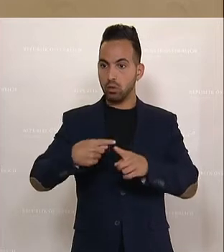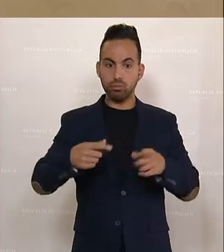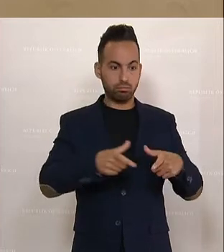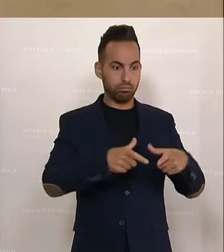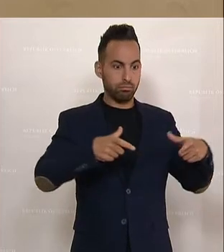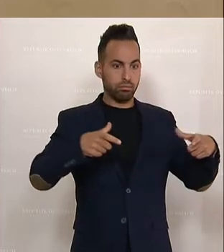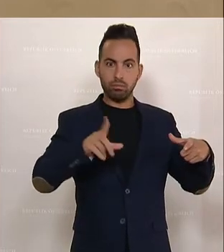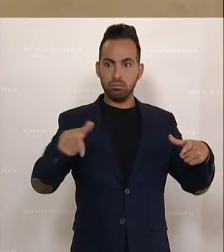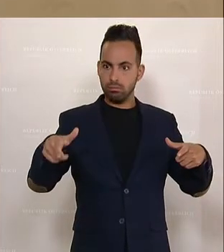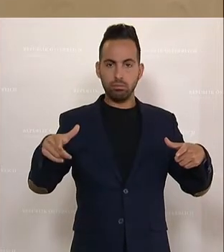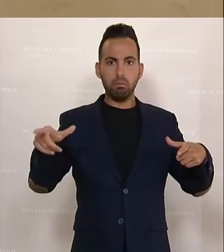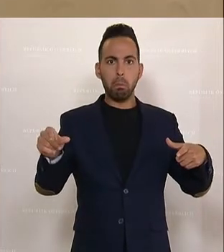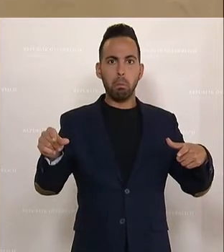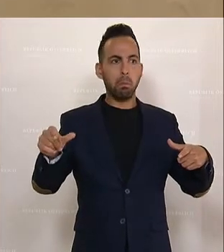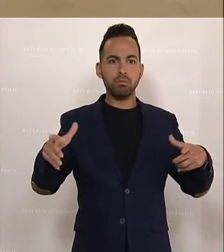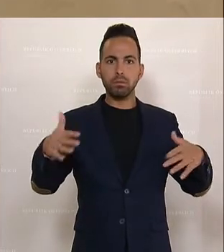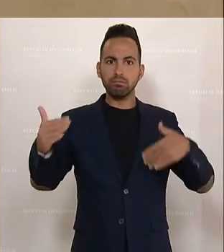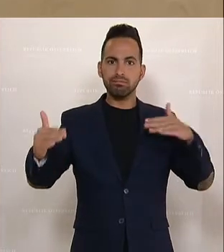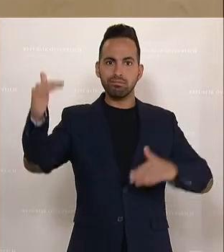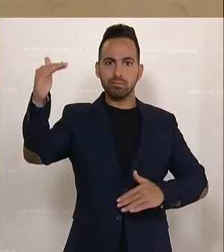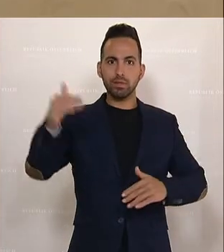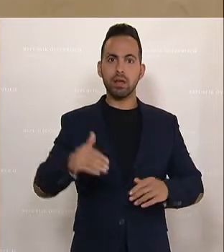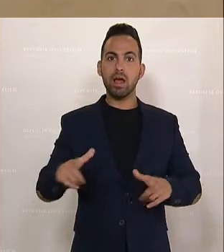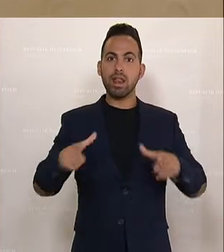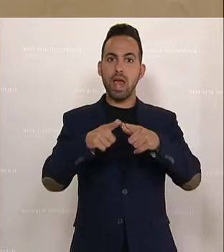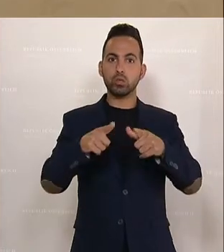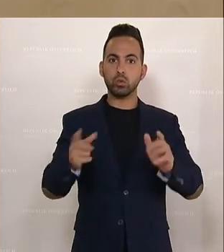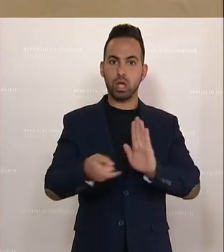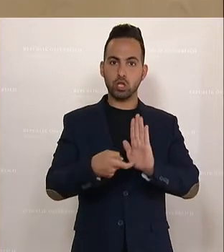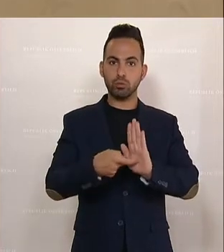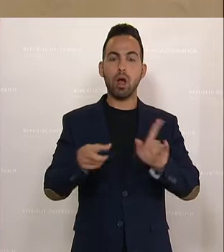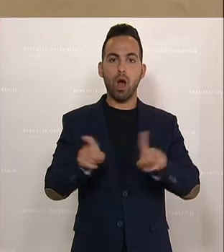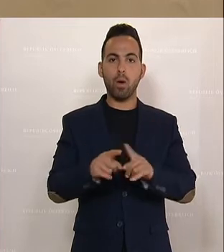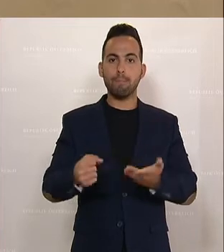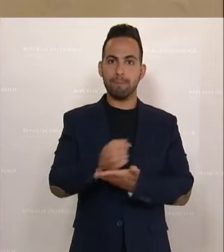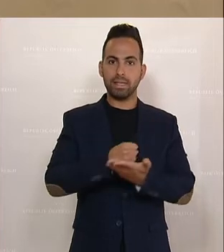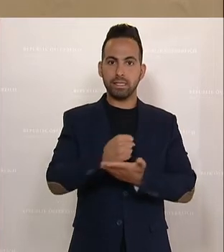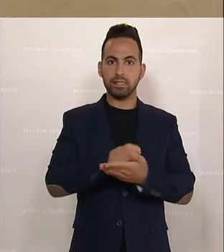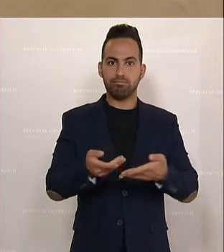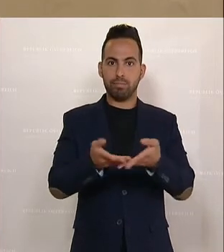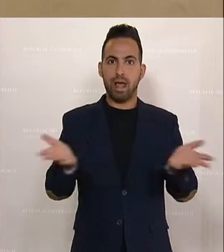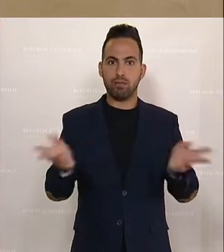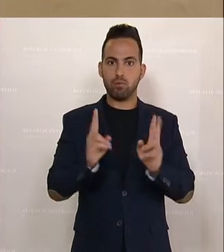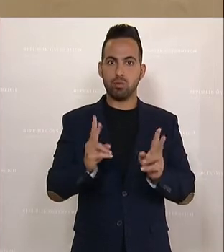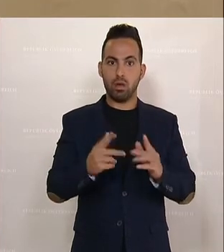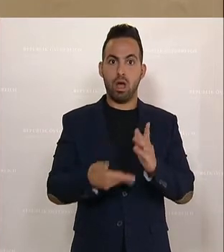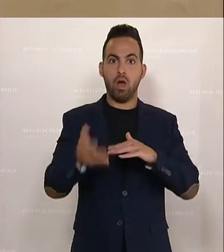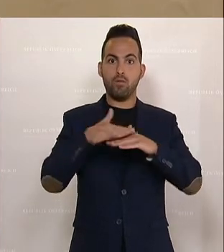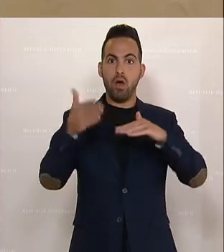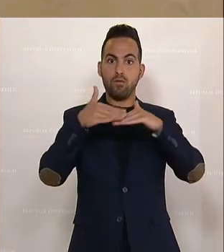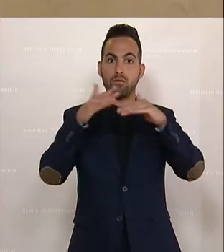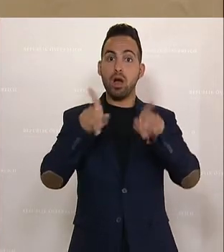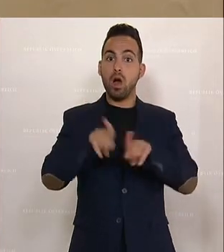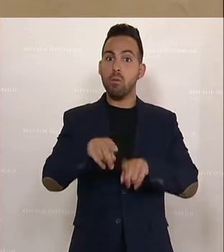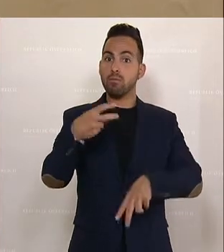hat. Dazu kommen höhere Leistungsansprüche, breitere Möglichkeiten der Medizin. All das summiert sich und dann gibt es